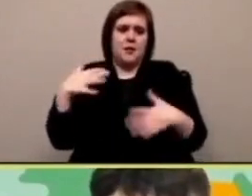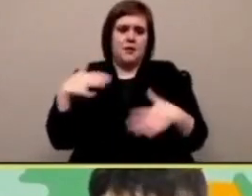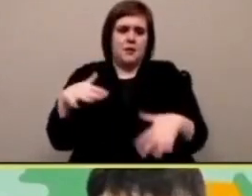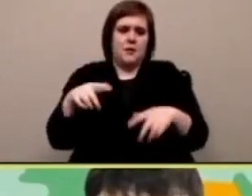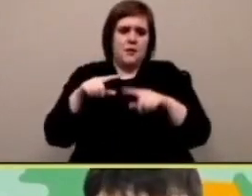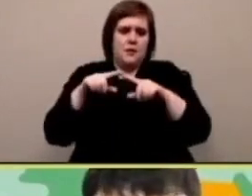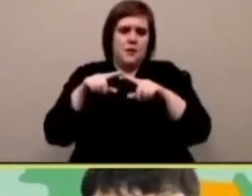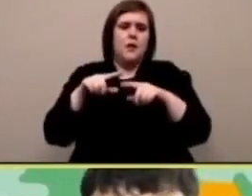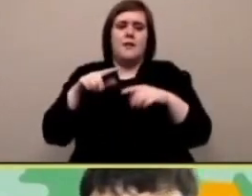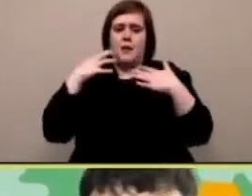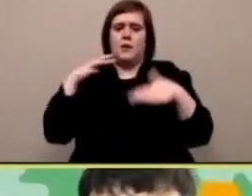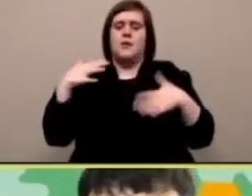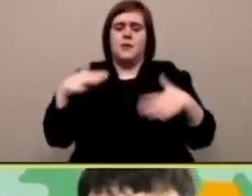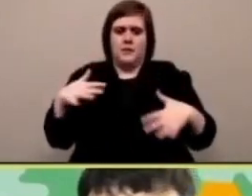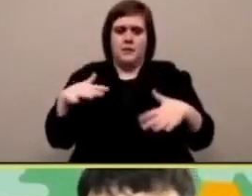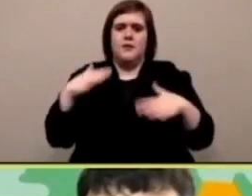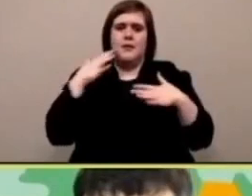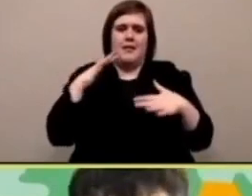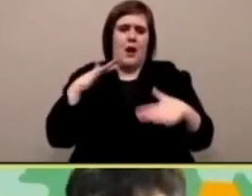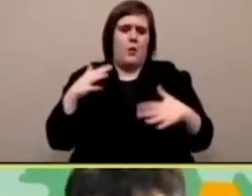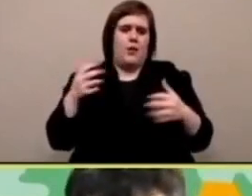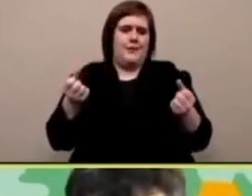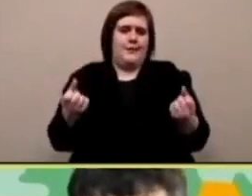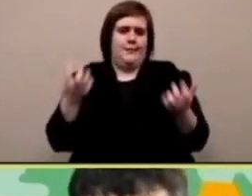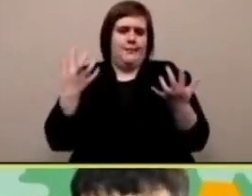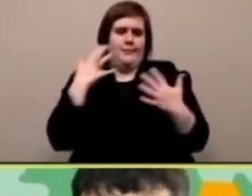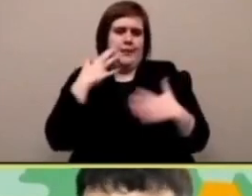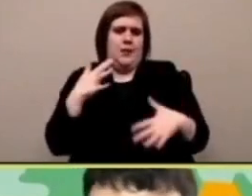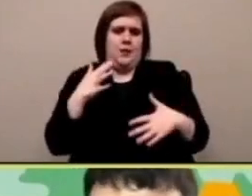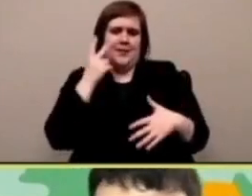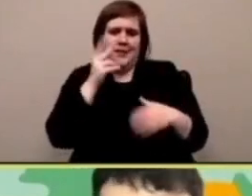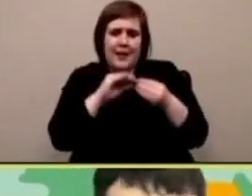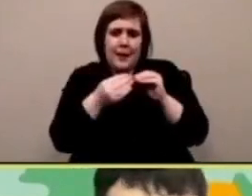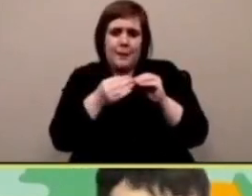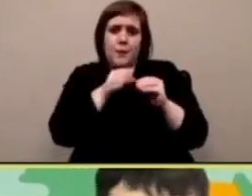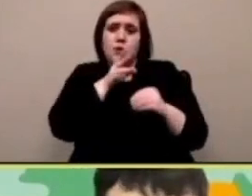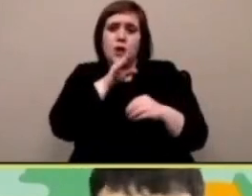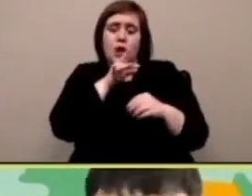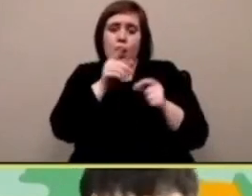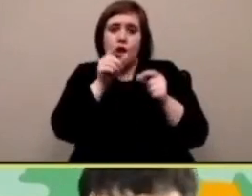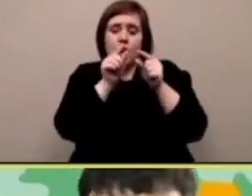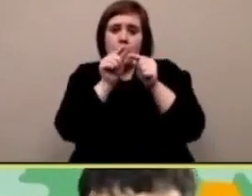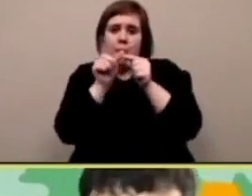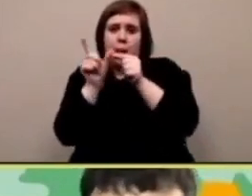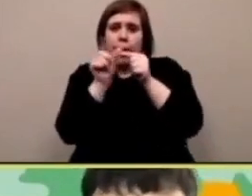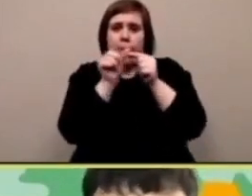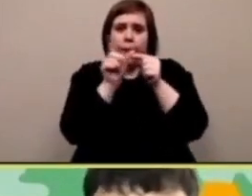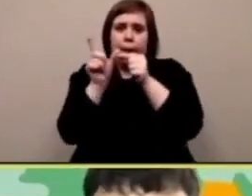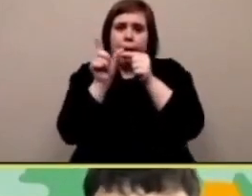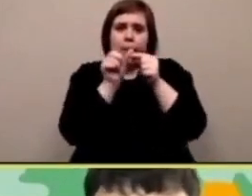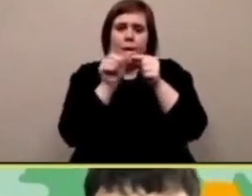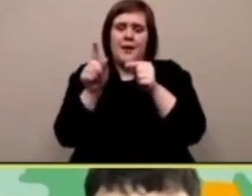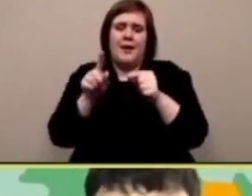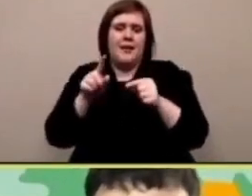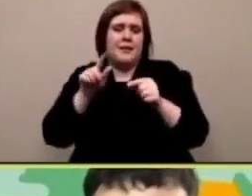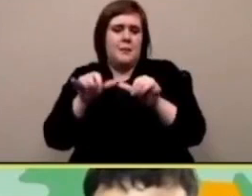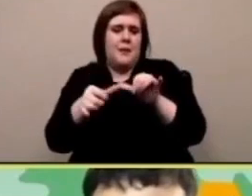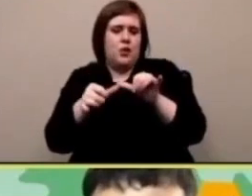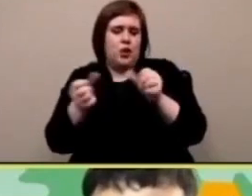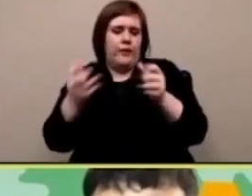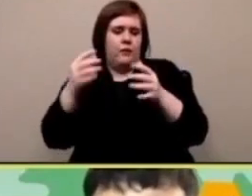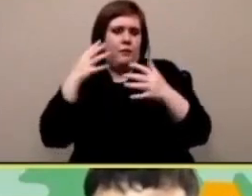Serenstret utilizza il blog che è una categoria che se faccio check